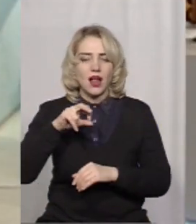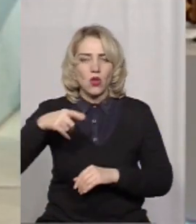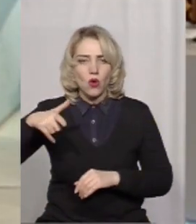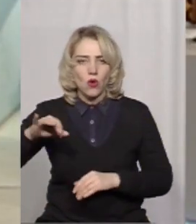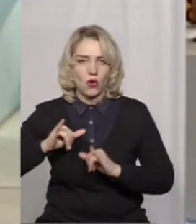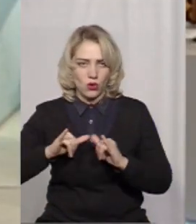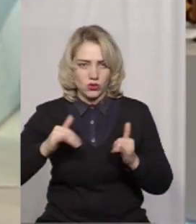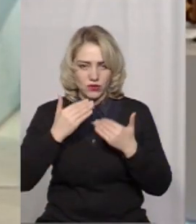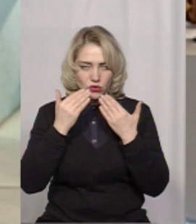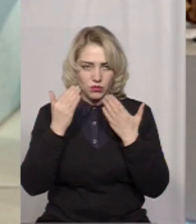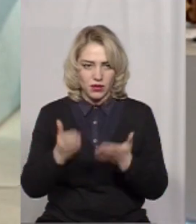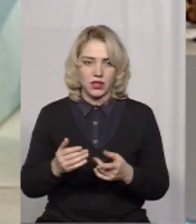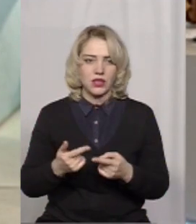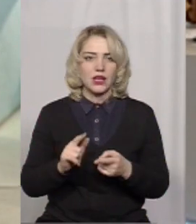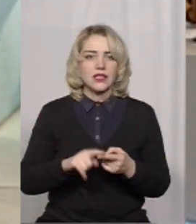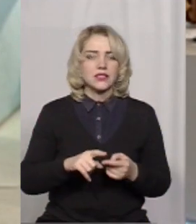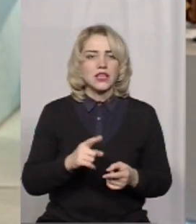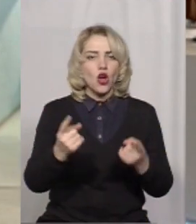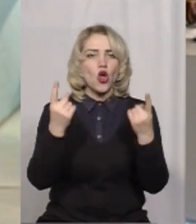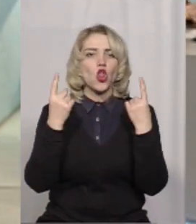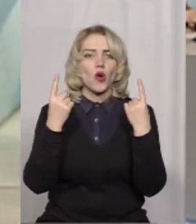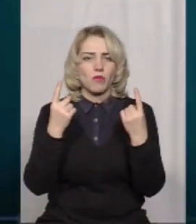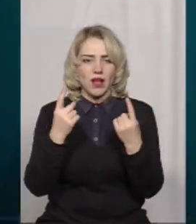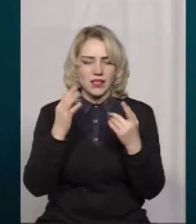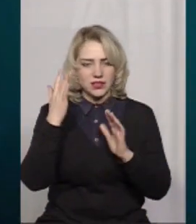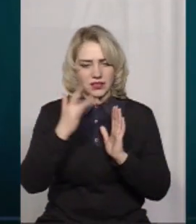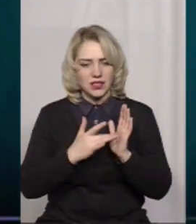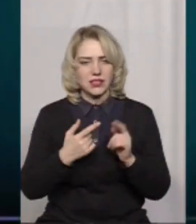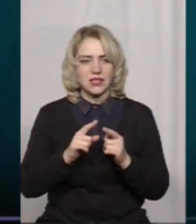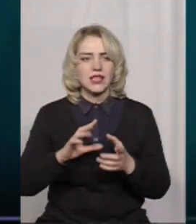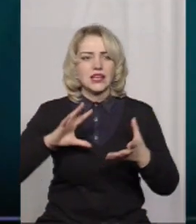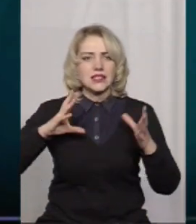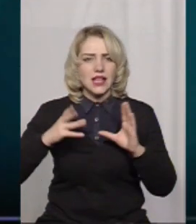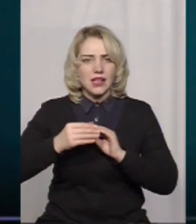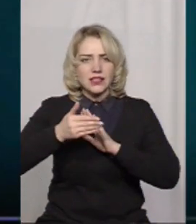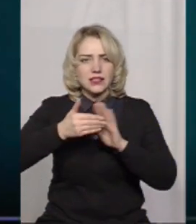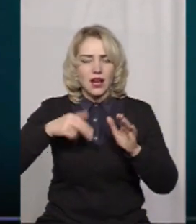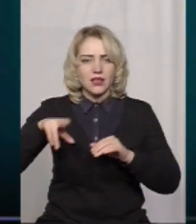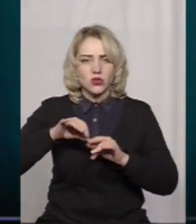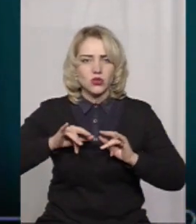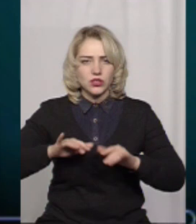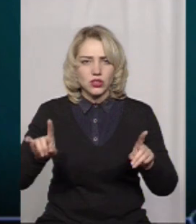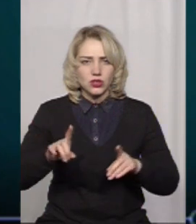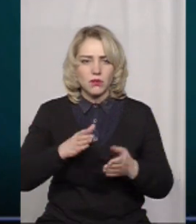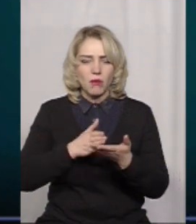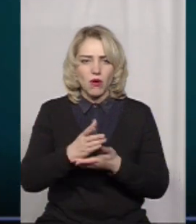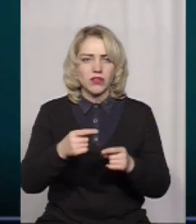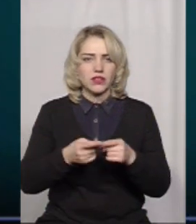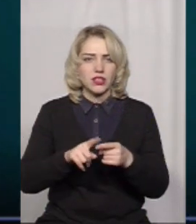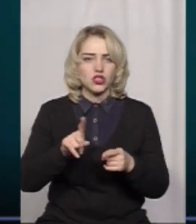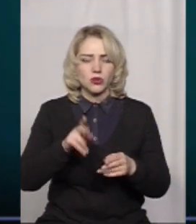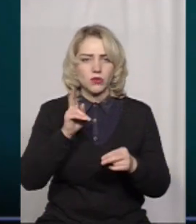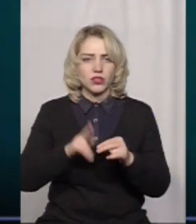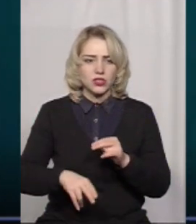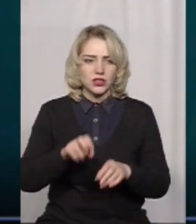розвитку – це, якщо називають, глобальними цілями. Це загальний заклик до дій, спрямованих на те, щоб покінчити з бідністю,